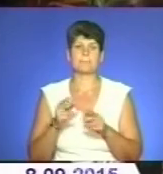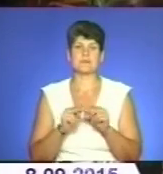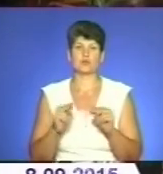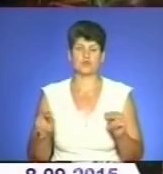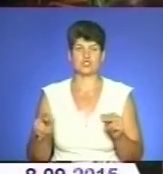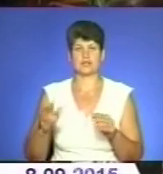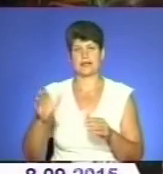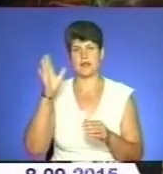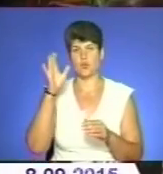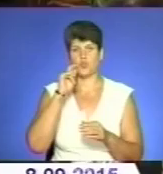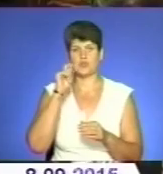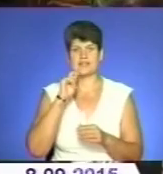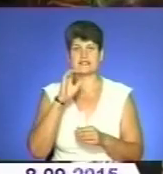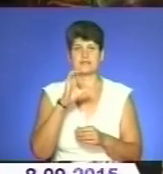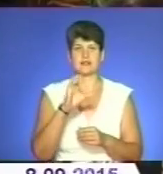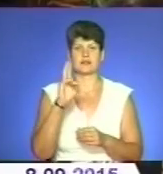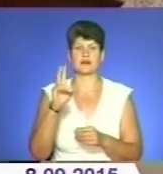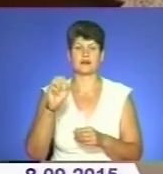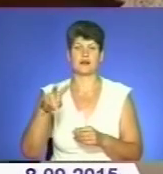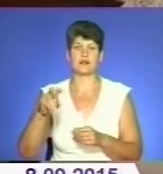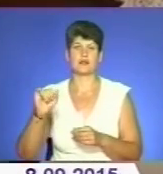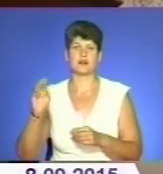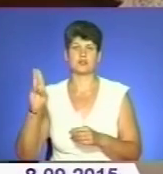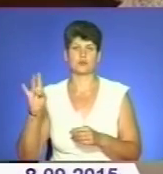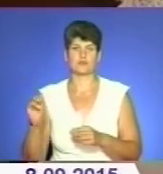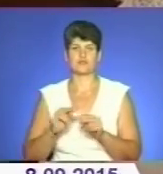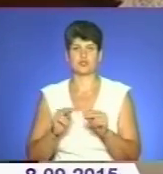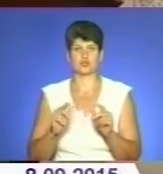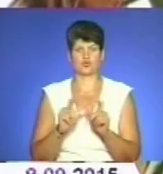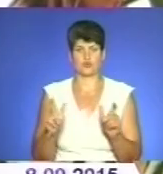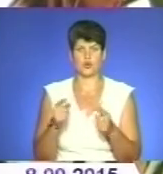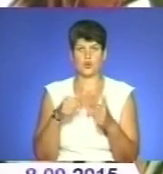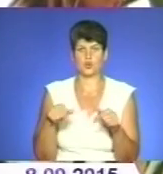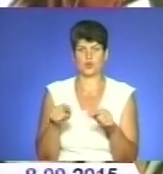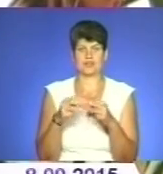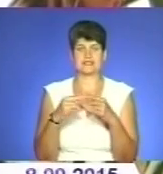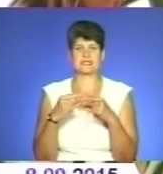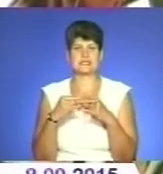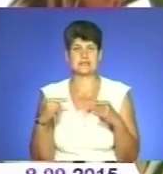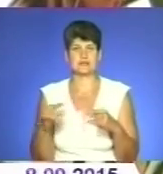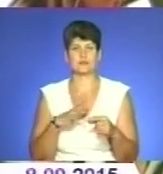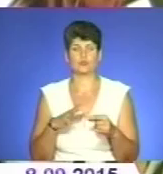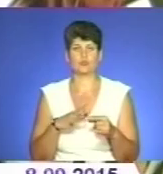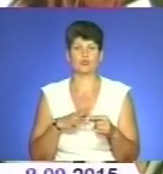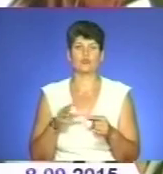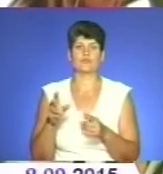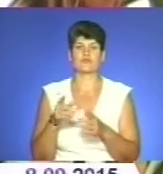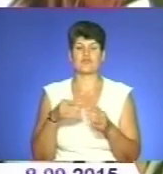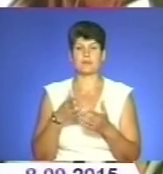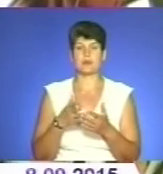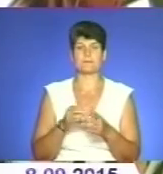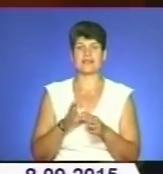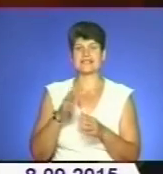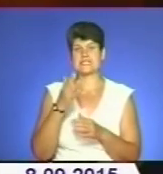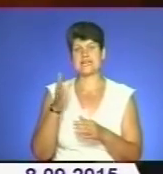наук України Світлана Калашникова, вчителі школи. Круглий стіл проходив у рамках проекту «Темпус» Національної академії